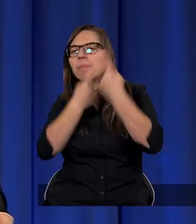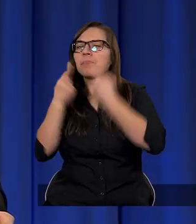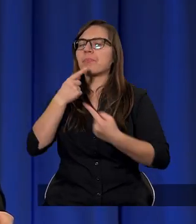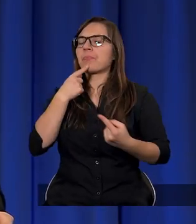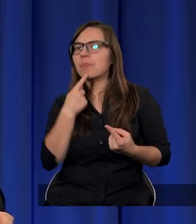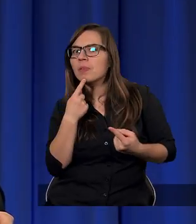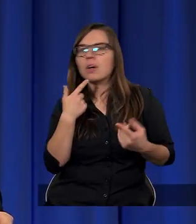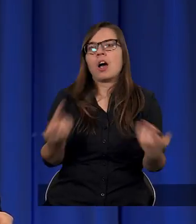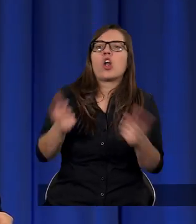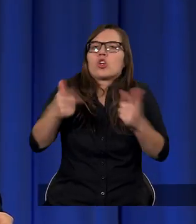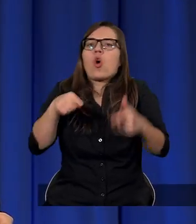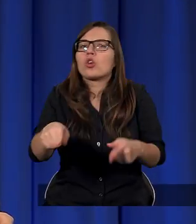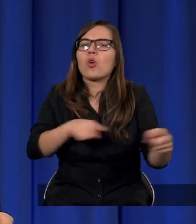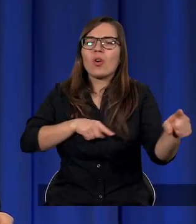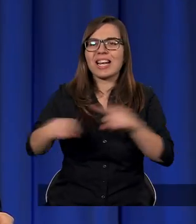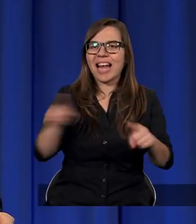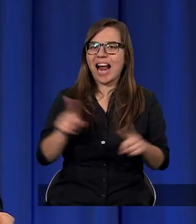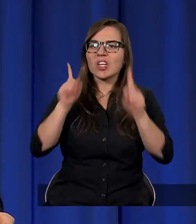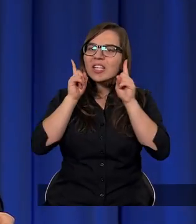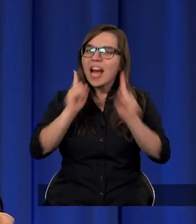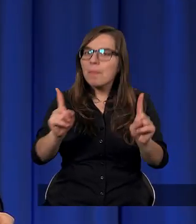co to wszystko tak naprawdę oznacza.